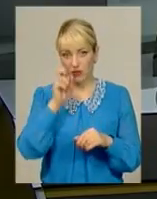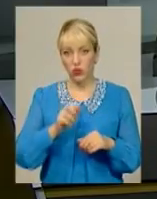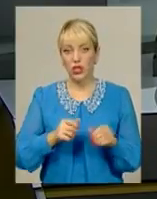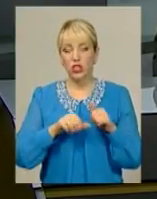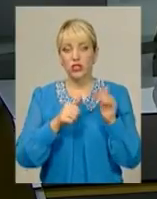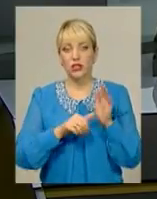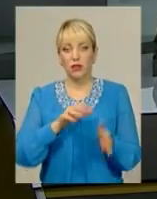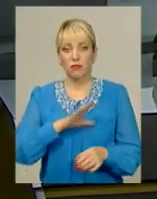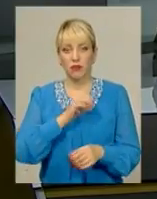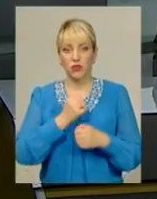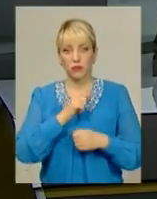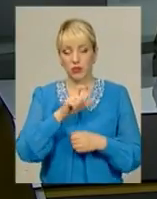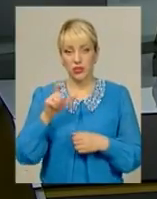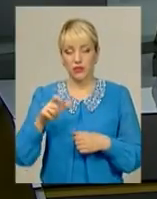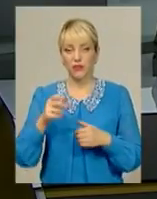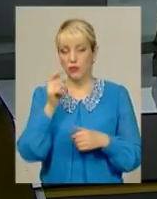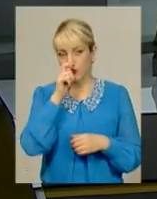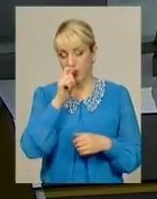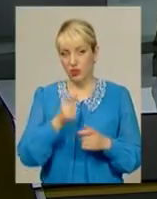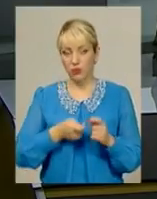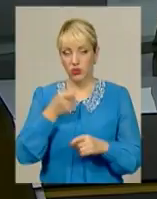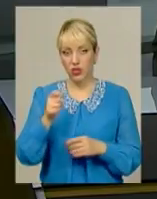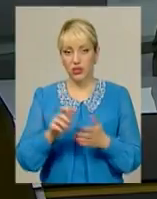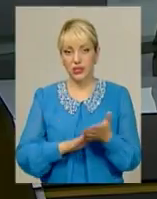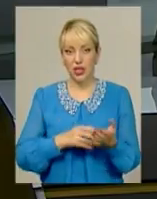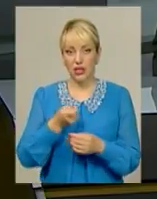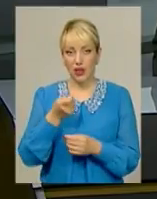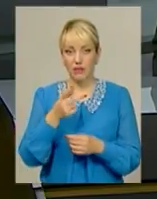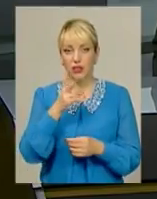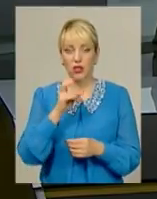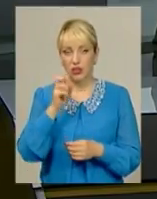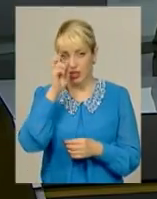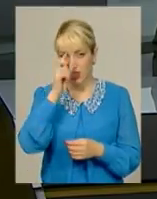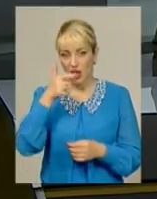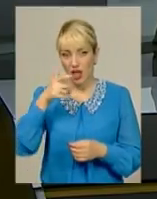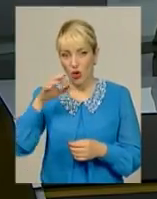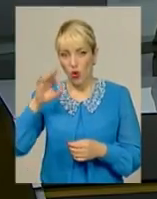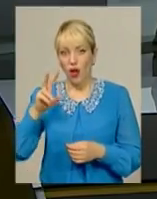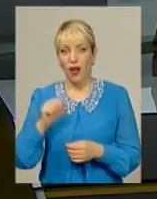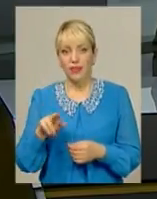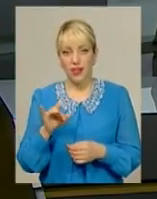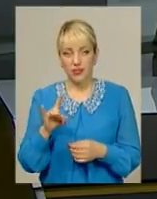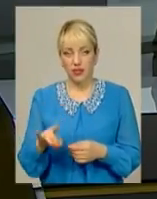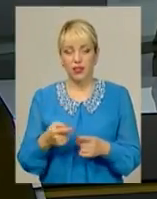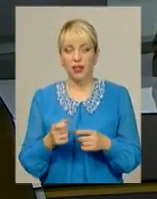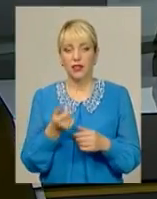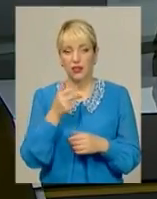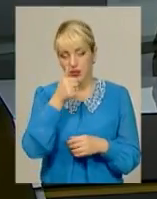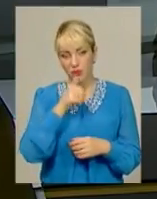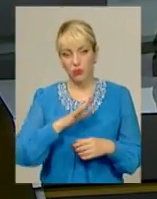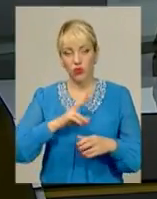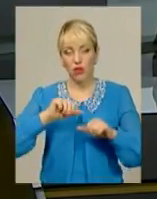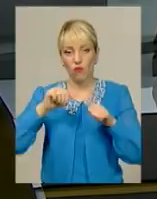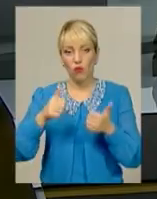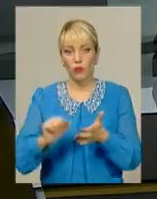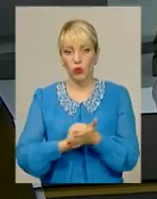-ро колишніх бійців іще в квітні подали заяви до Держгеокадастру. Кілька місяців пішло на оформлення відповідних документів, а